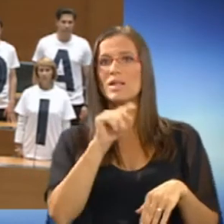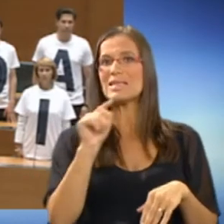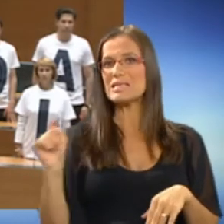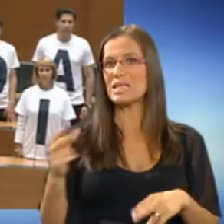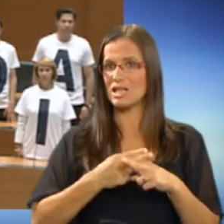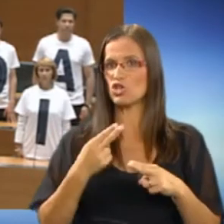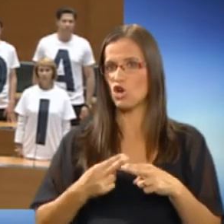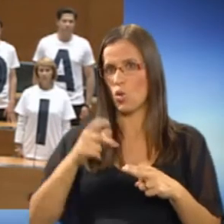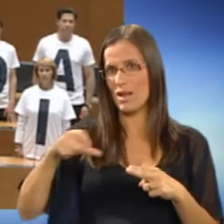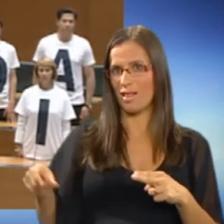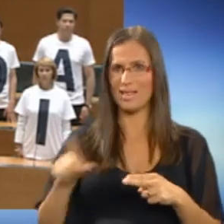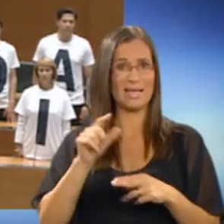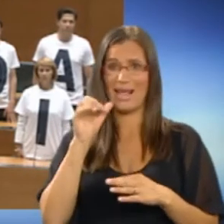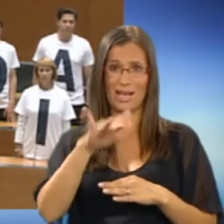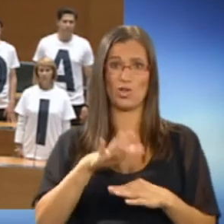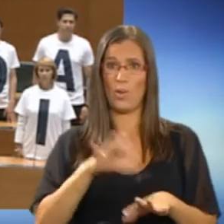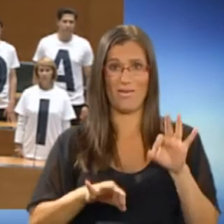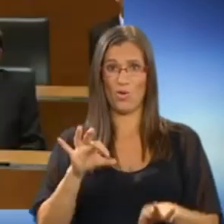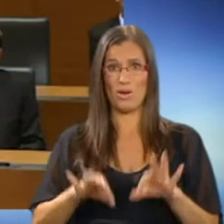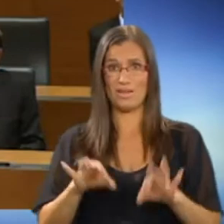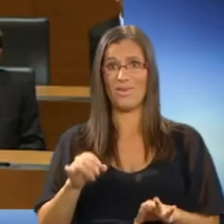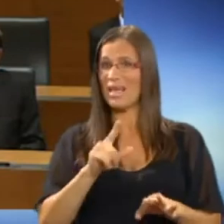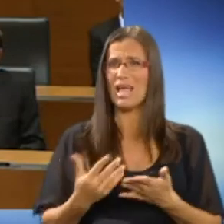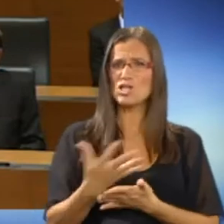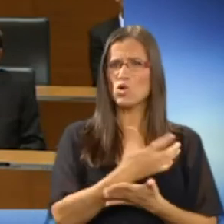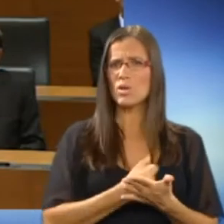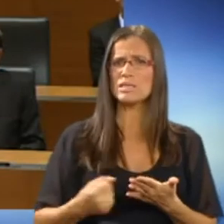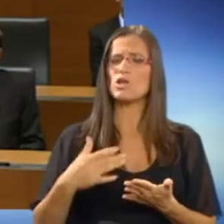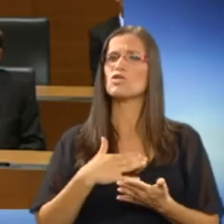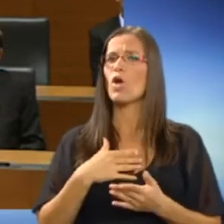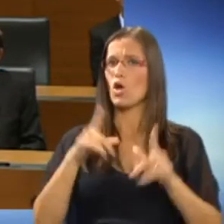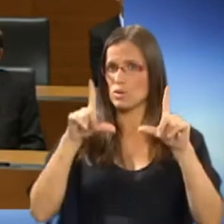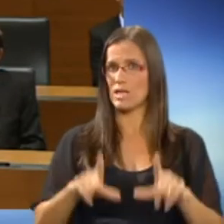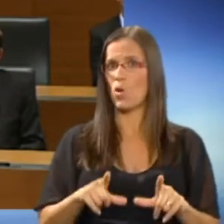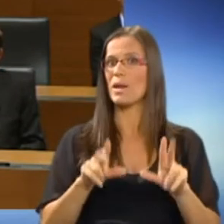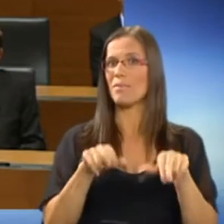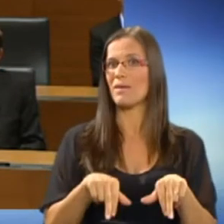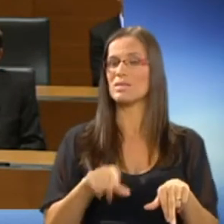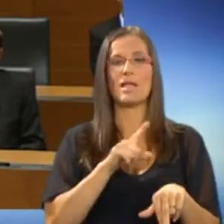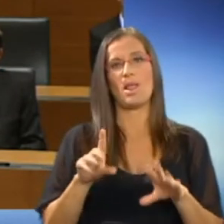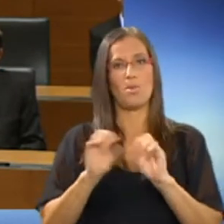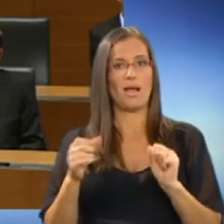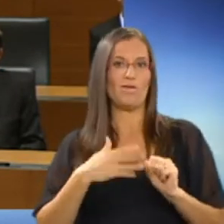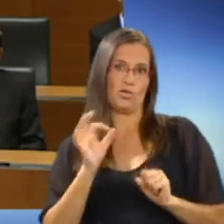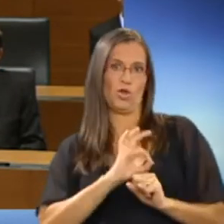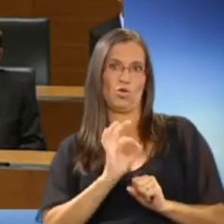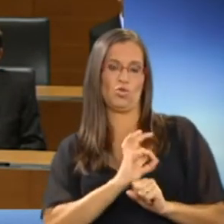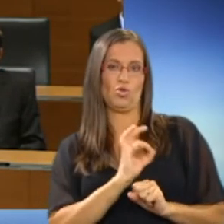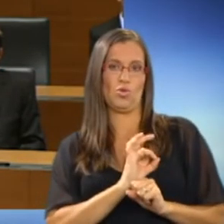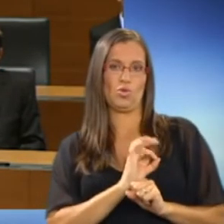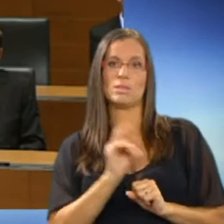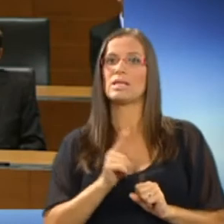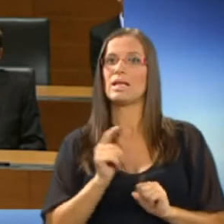državljani, ki ne gredo na volitve in torej ne izkoristijo svoje ustavne pravice, ne upravijo svoje dožnosti